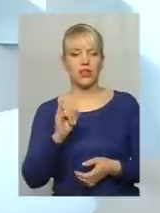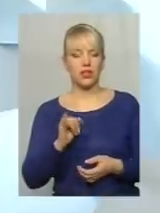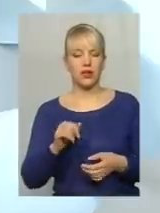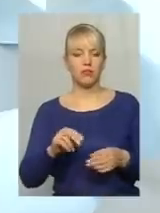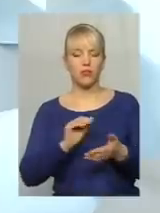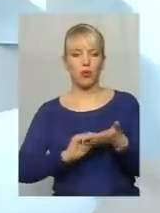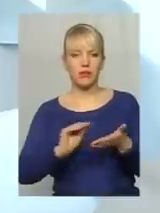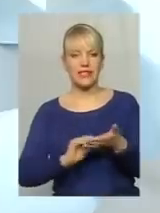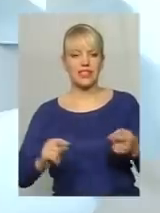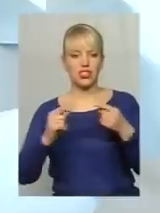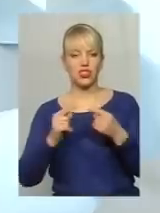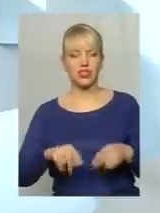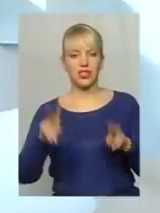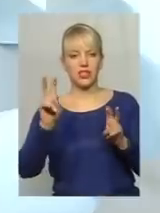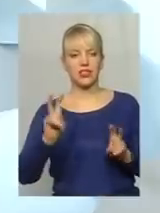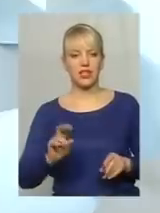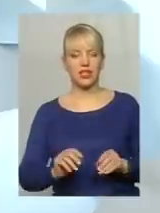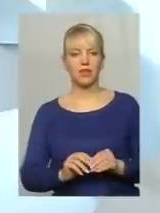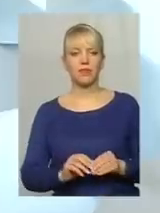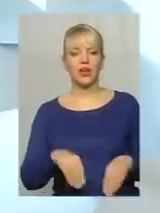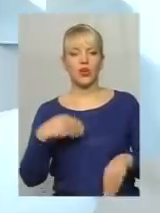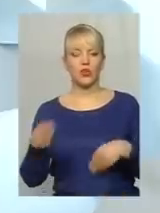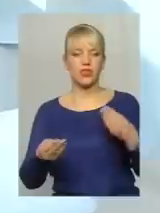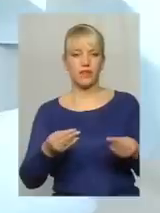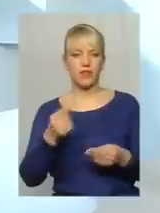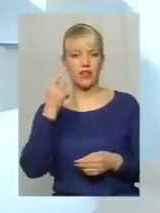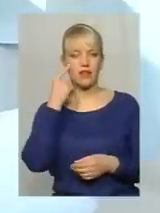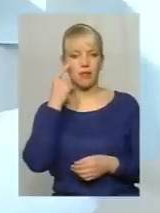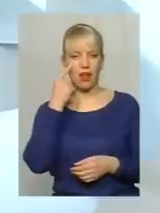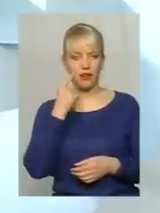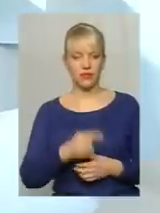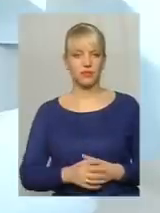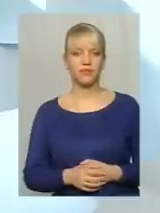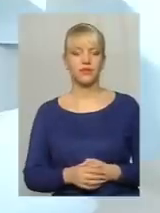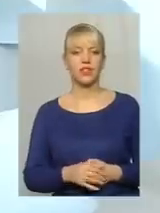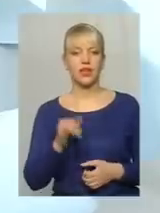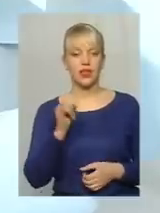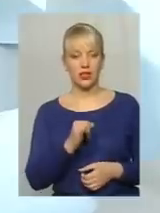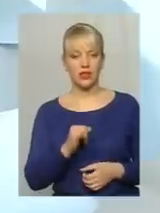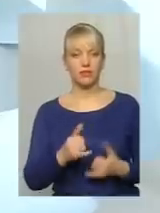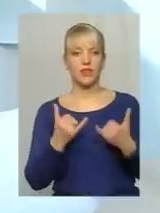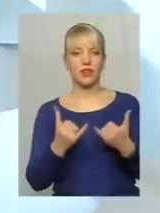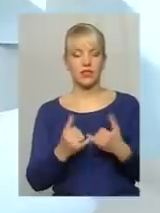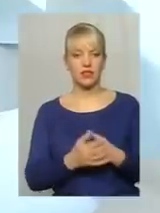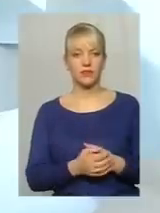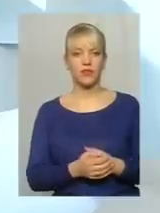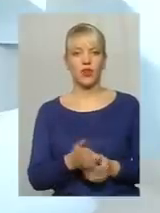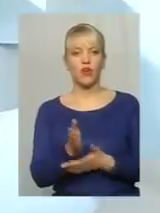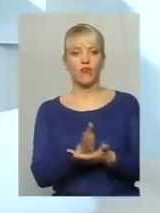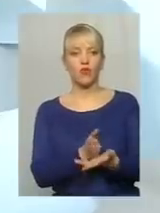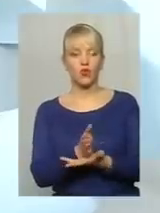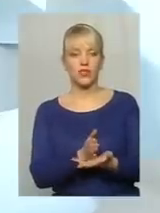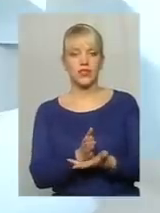чіткі критерії з розставляння оцінок балів. І наразі функція